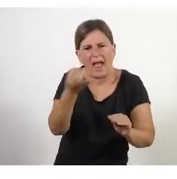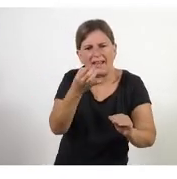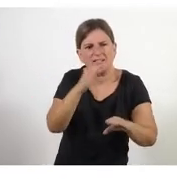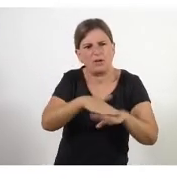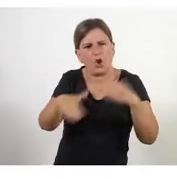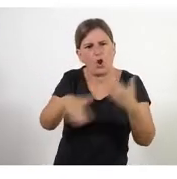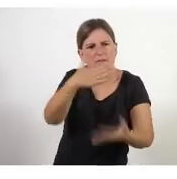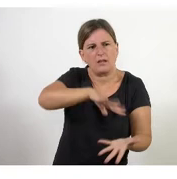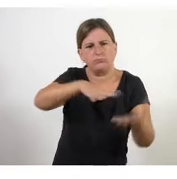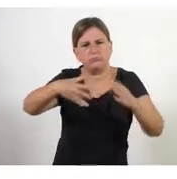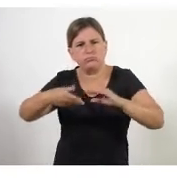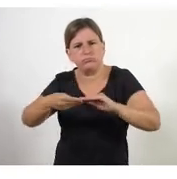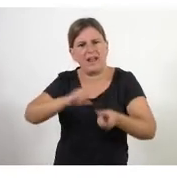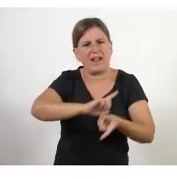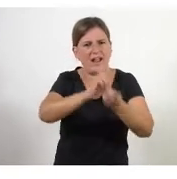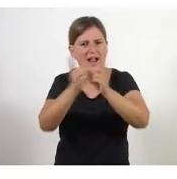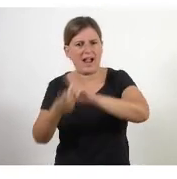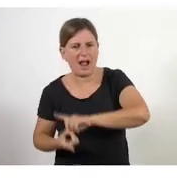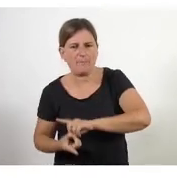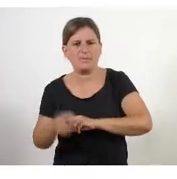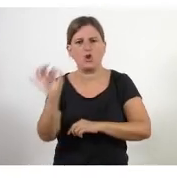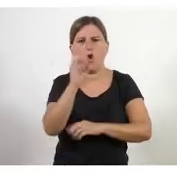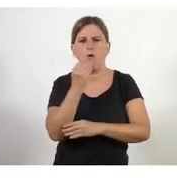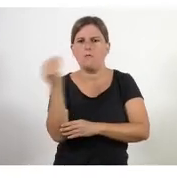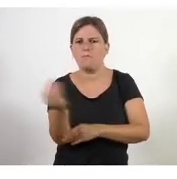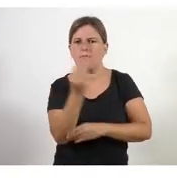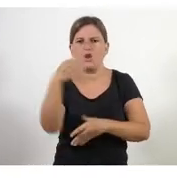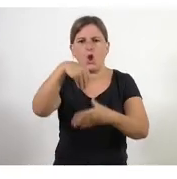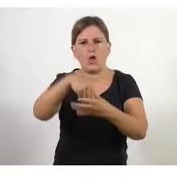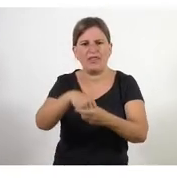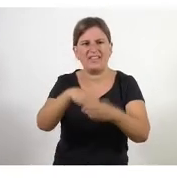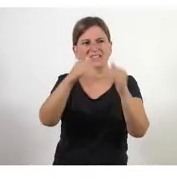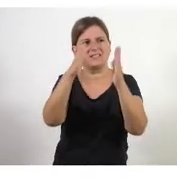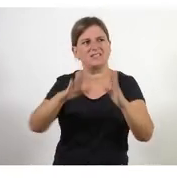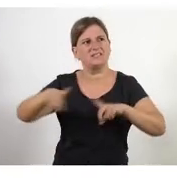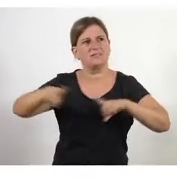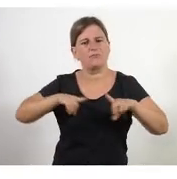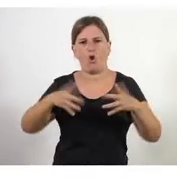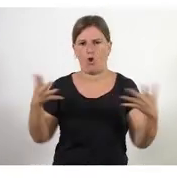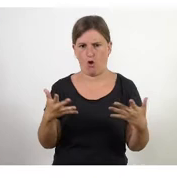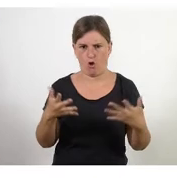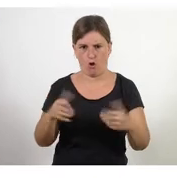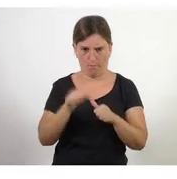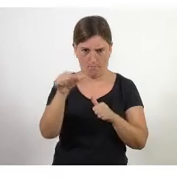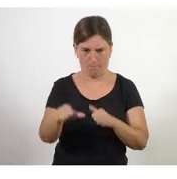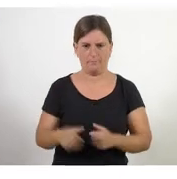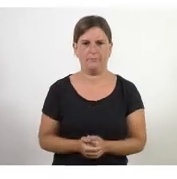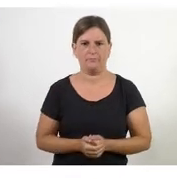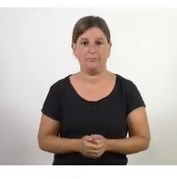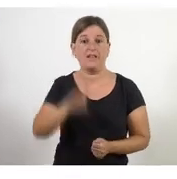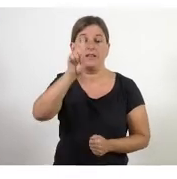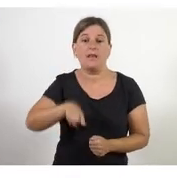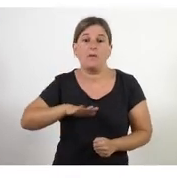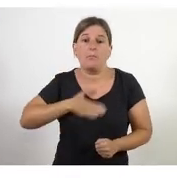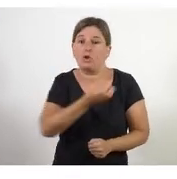començar ja a fer canvis o a introduir millors dins de la teva organització. I pot ser que hi hagi coses que